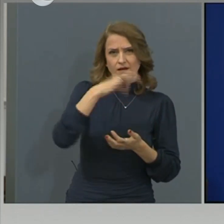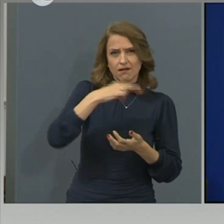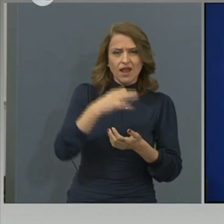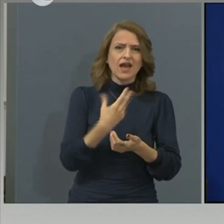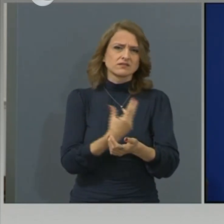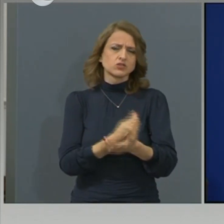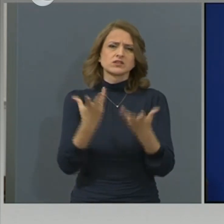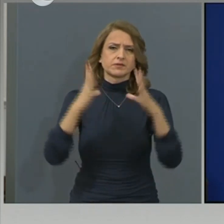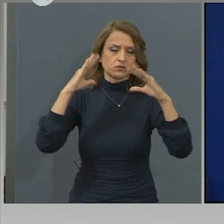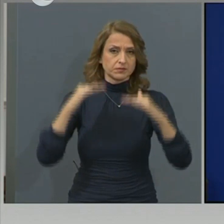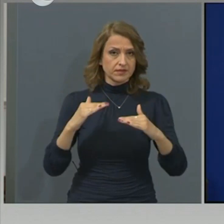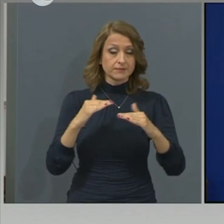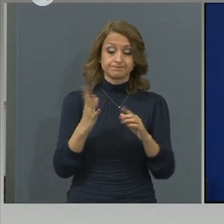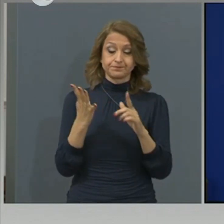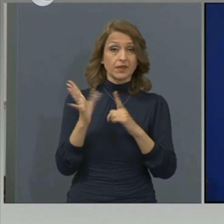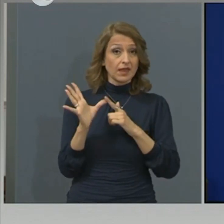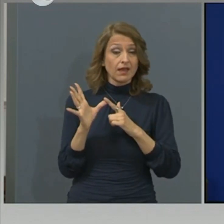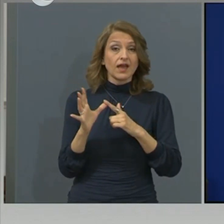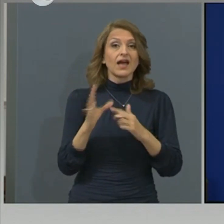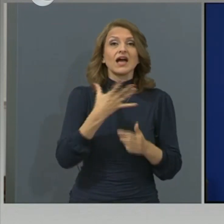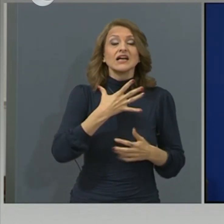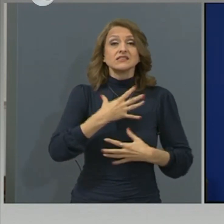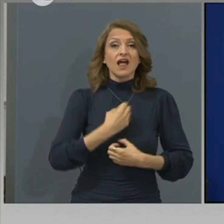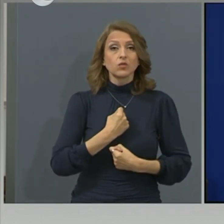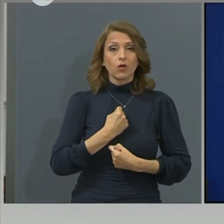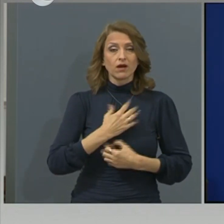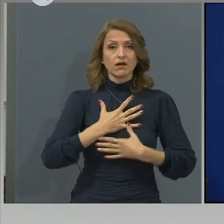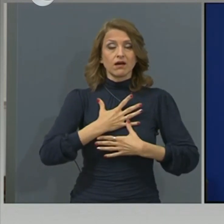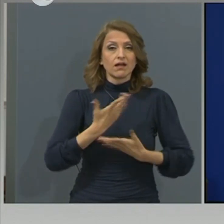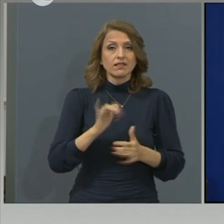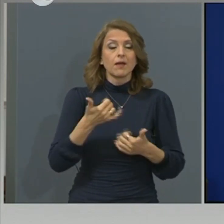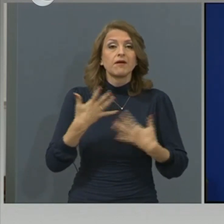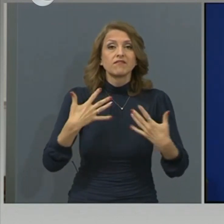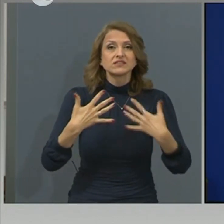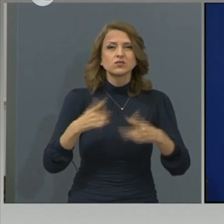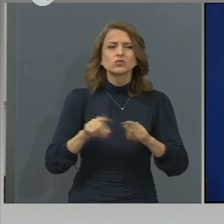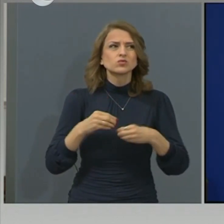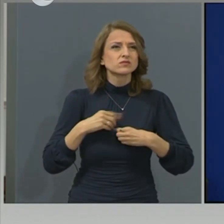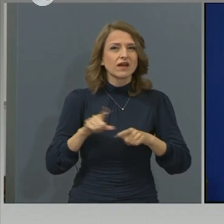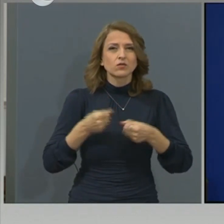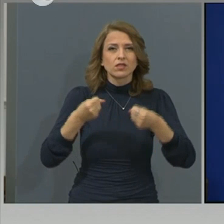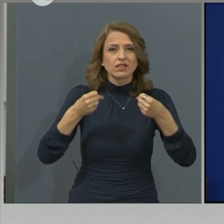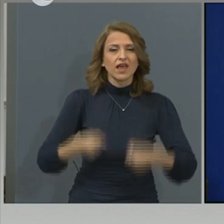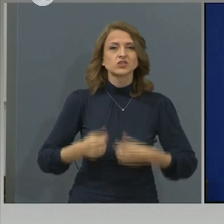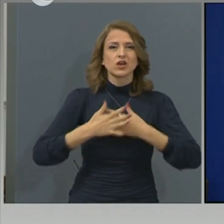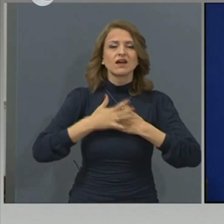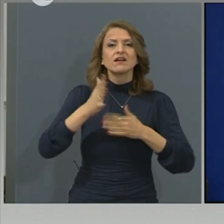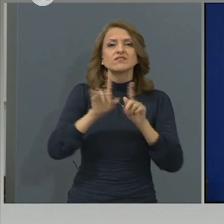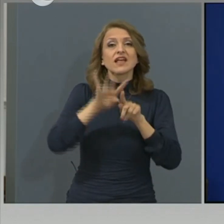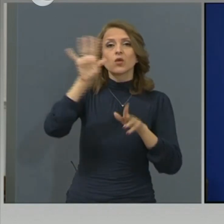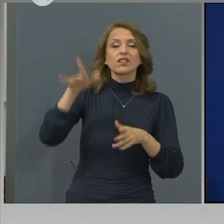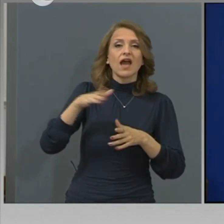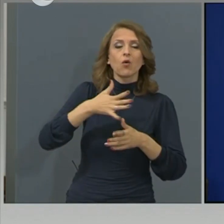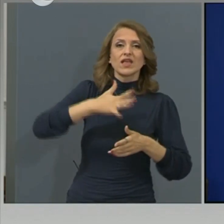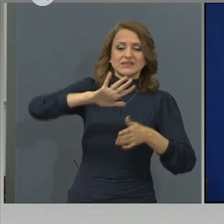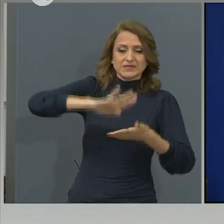симптом е задуха. 45% от болните, като една тежест в гърдите, като все едно някои тия стъпи върху гърдите,